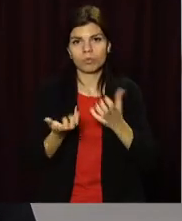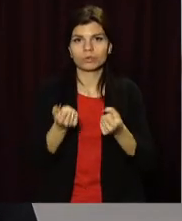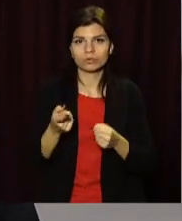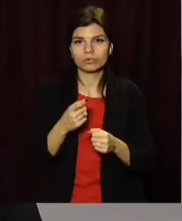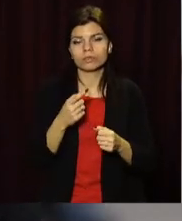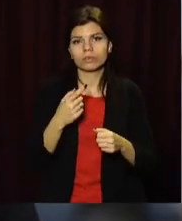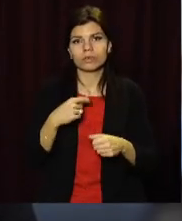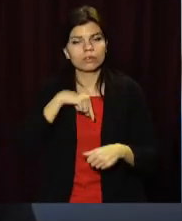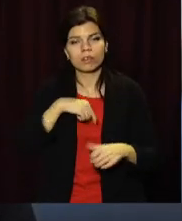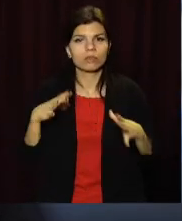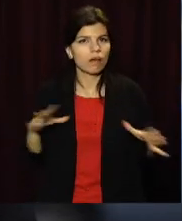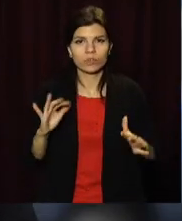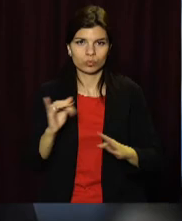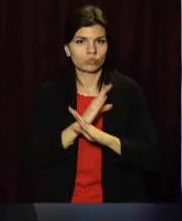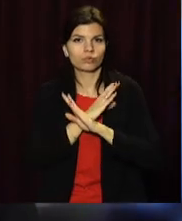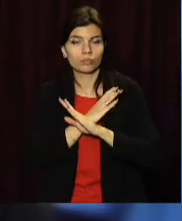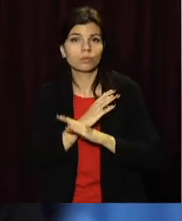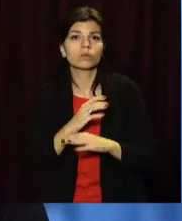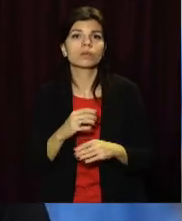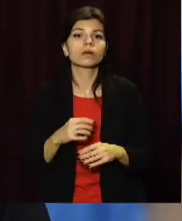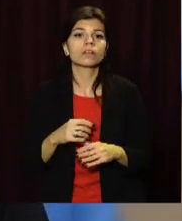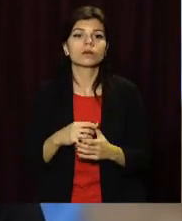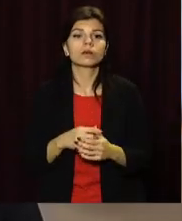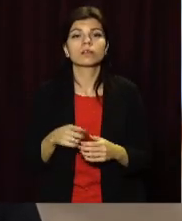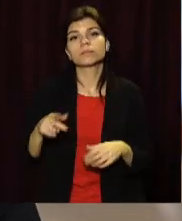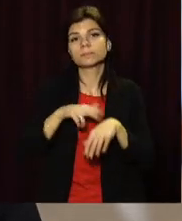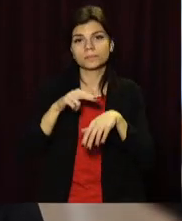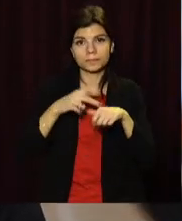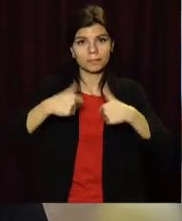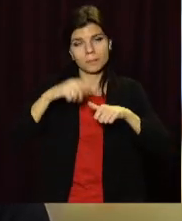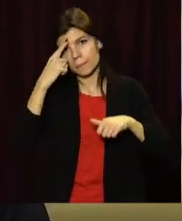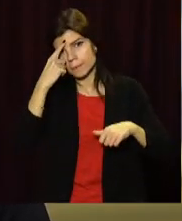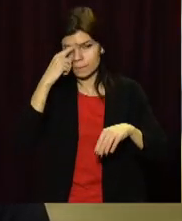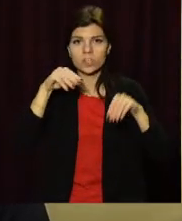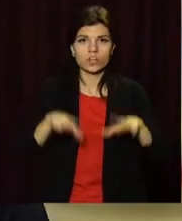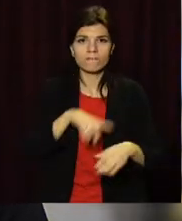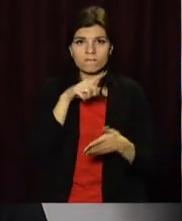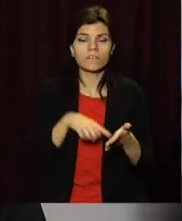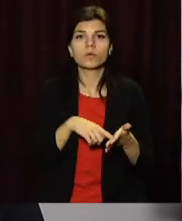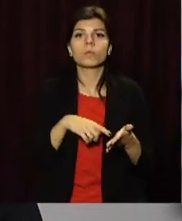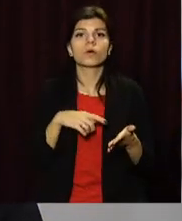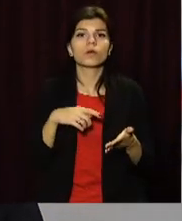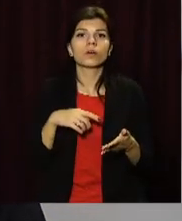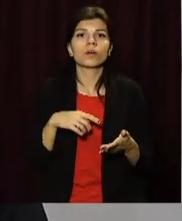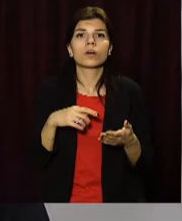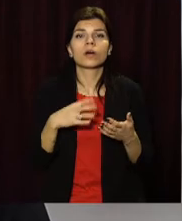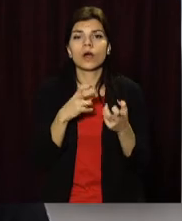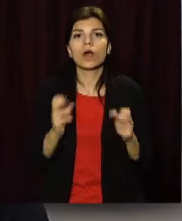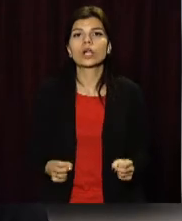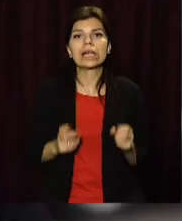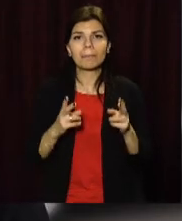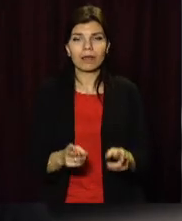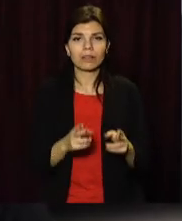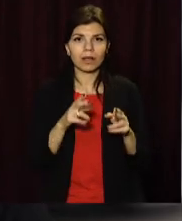Також за погодженням із процесуальним керівництвом слідчими вирішується питання щодо внесення додаткового кримінального